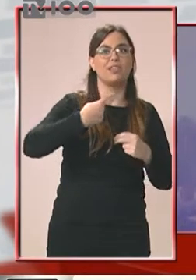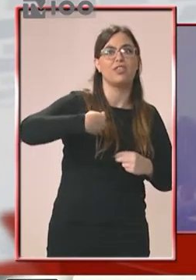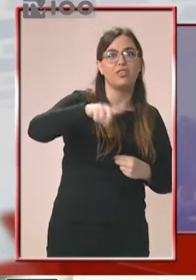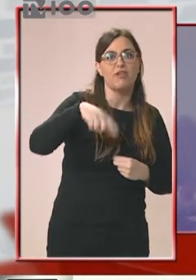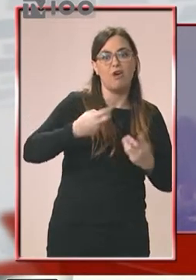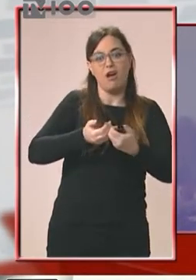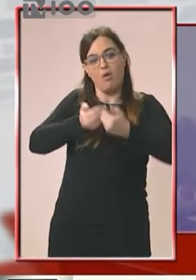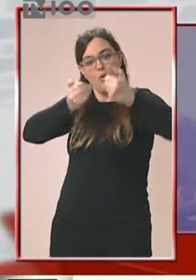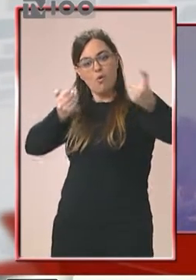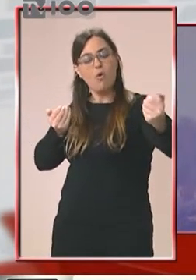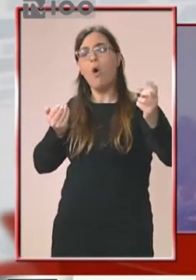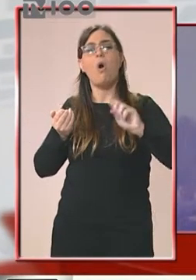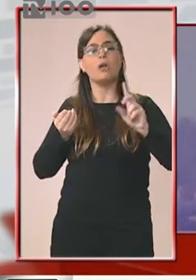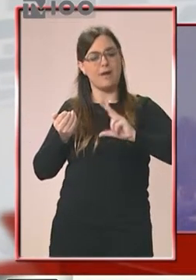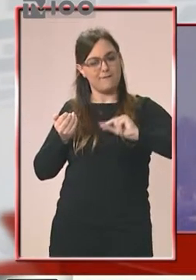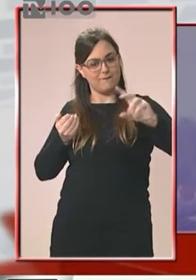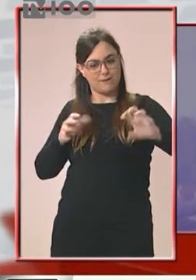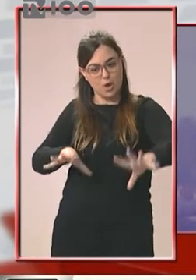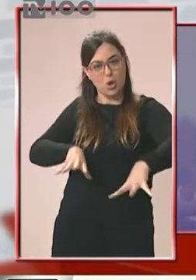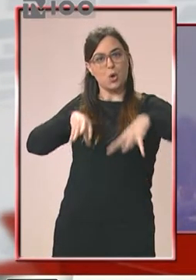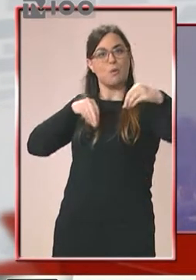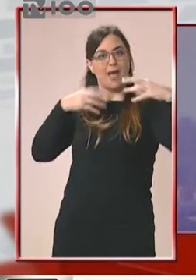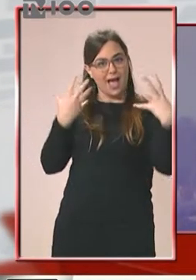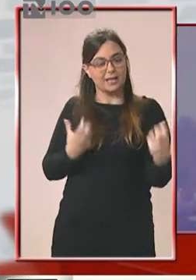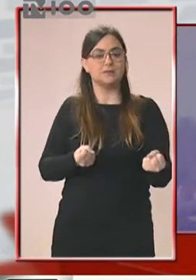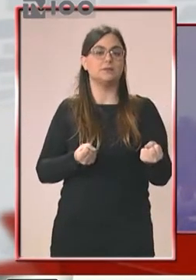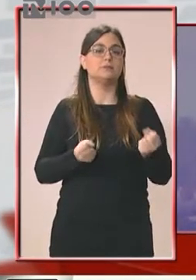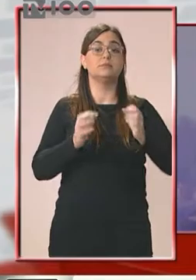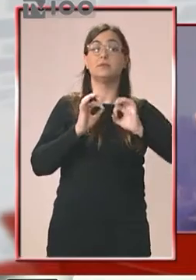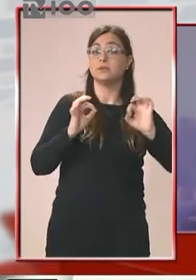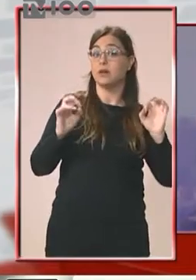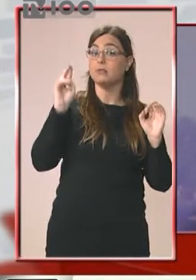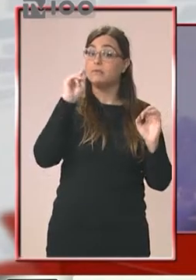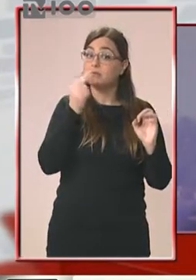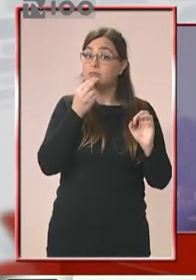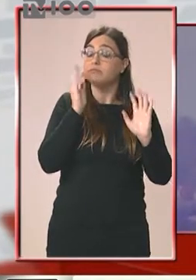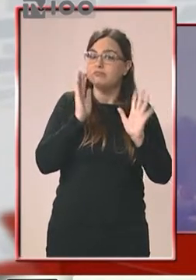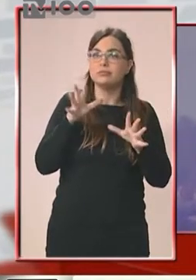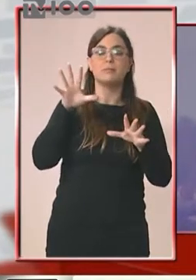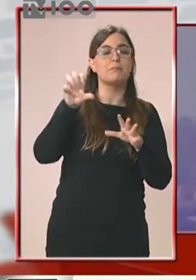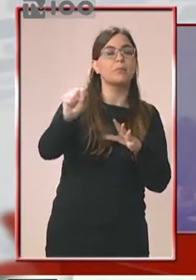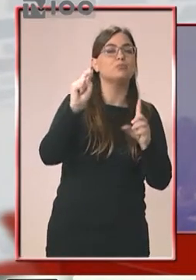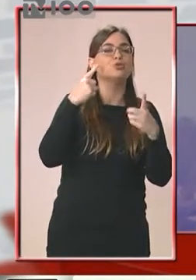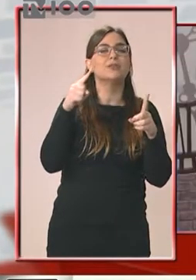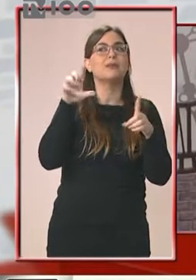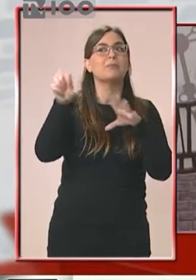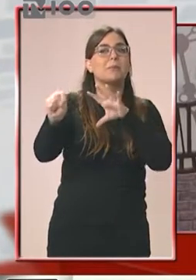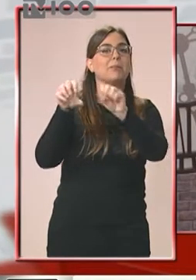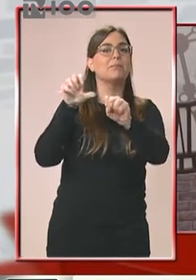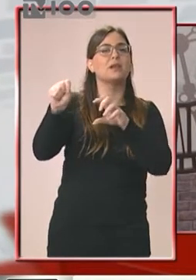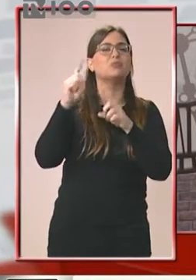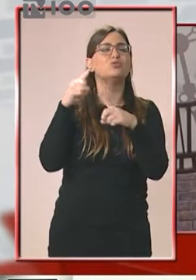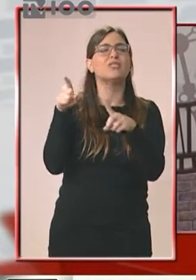κοντά είναι. Το εντυπωσιακό είναι ότι μπορούν να αναγνωρίσουν οι ίδιοι μουσικής. Μόνο με τις τονίσεις. Ποια είναι τα πιο εύκολα να αναγνωριστούν. Όλα τα